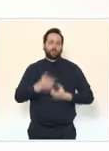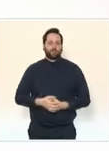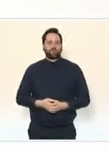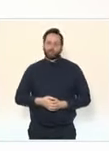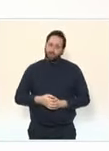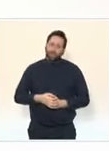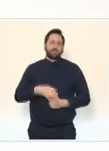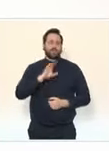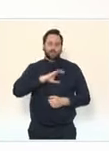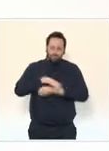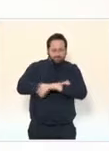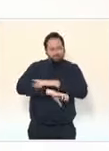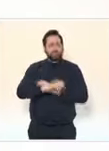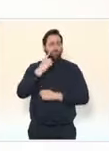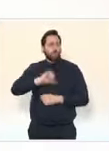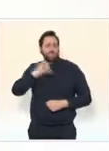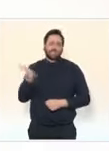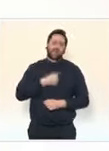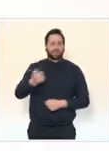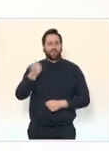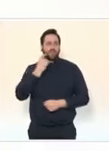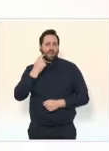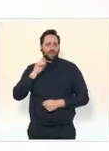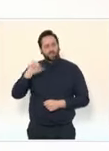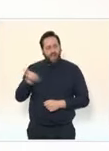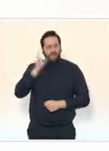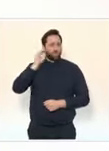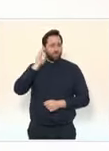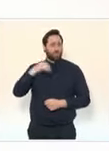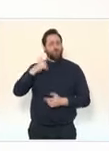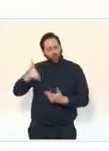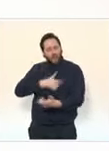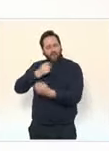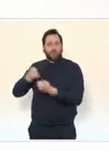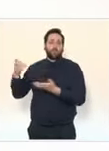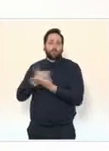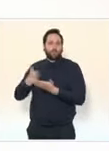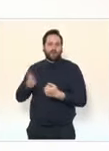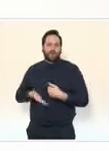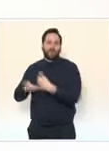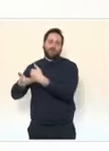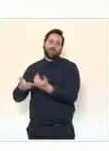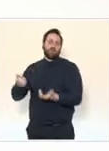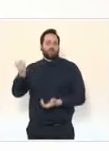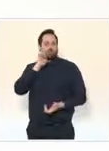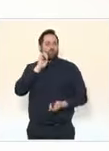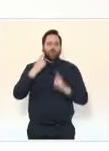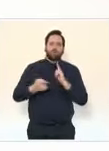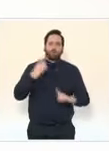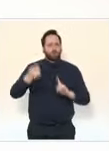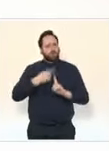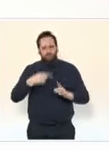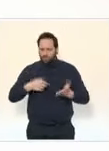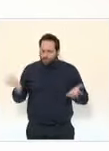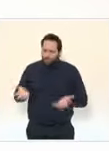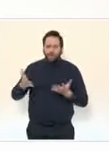élève. Là aussi, si nous faisons cela, c'est pour garantir la valeur des diplômes, c'est en ayant à l'esprit l'intérêt des élèves et des étudiants,